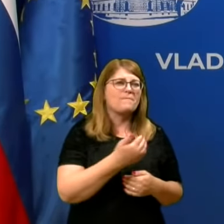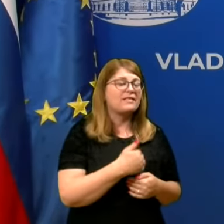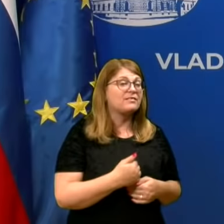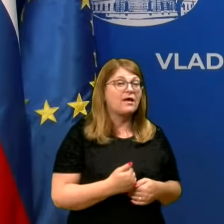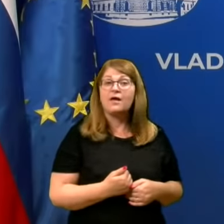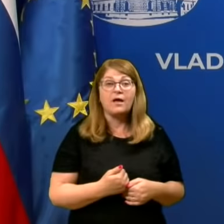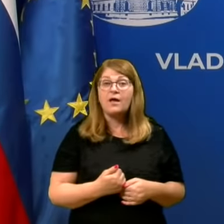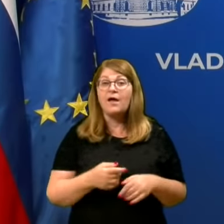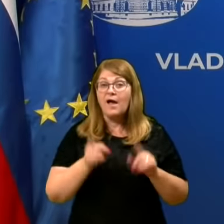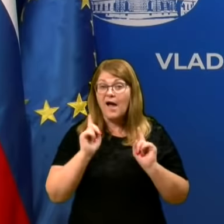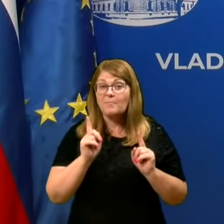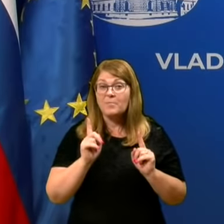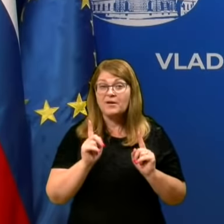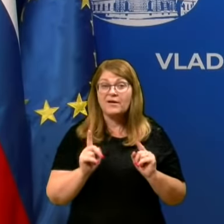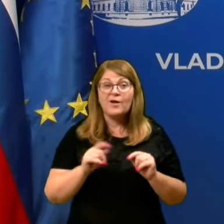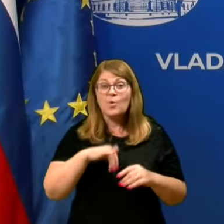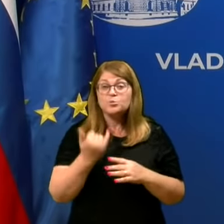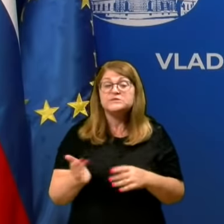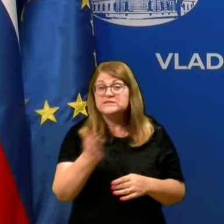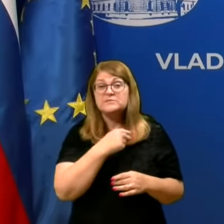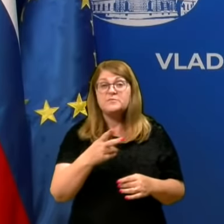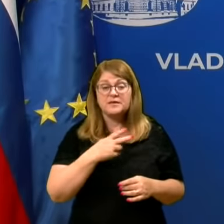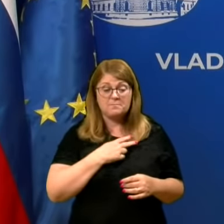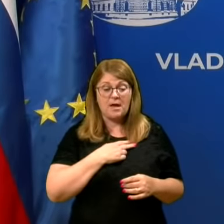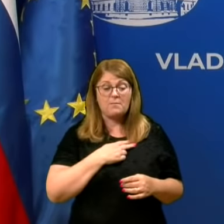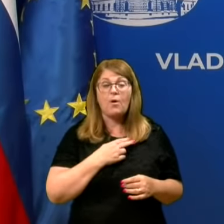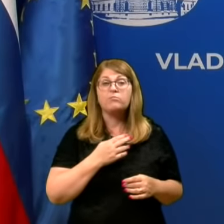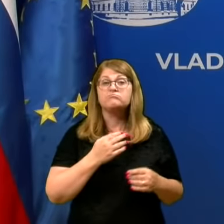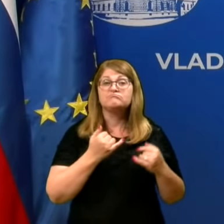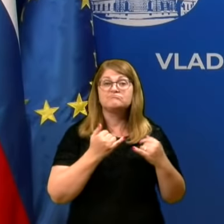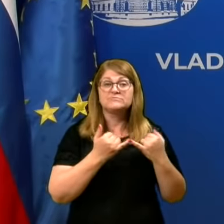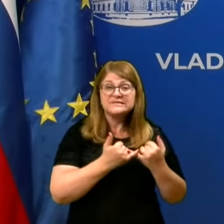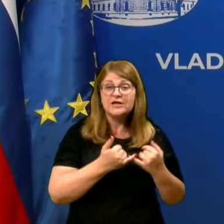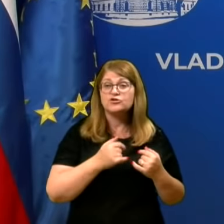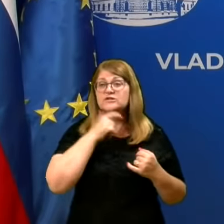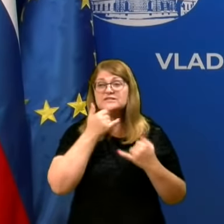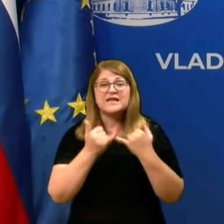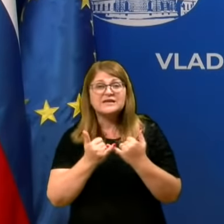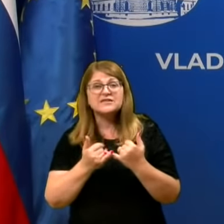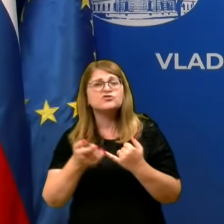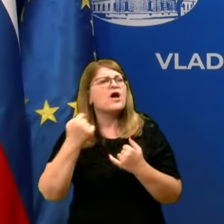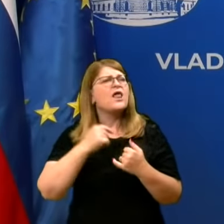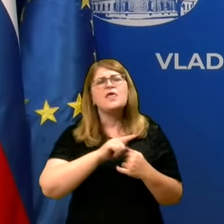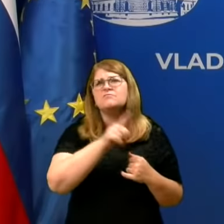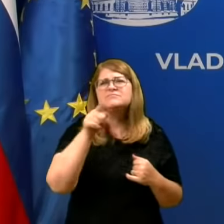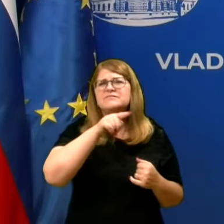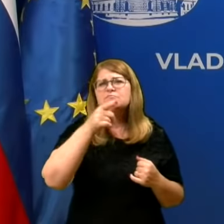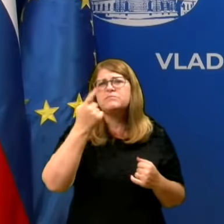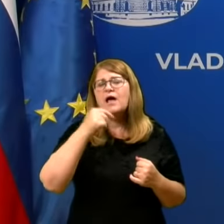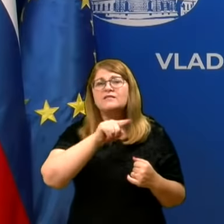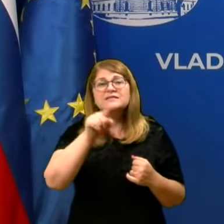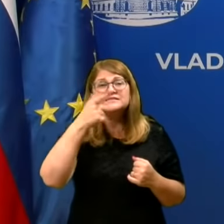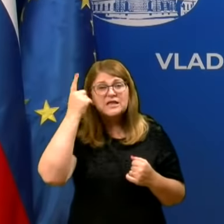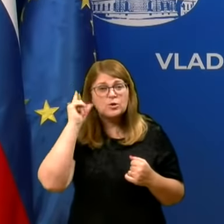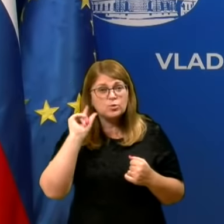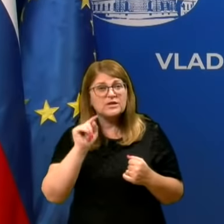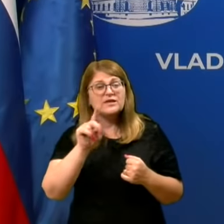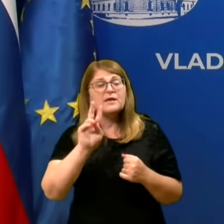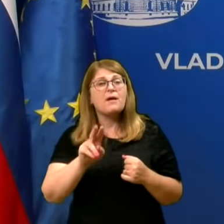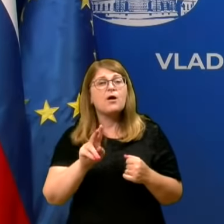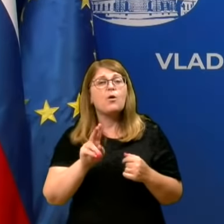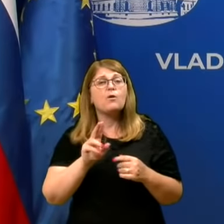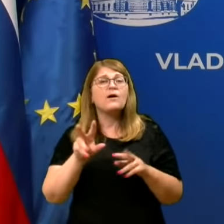ima on starše, svoje stare starše. Potem imajo njegovi prijatelji, morda starše, ki jih hodijo na chemoterapijo in podobno. In na ta način ga prikraja še za zdravljanje